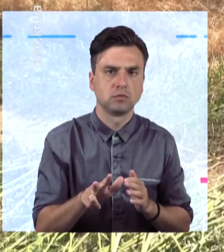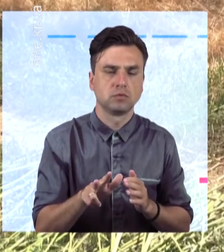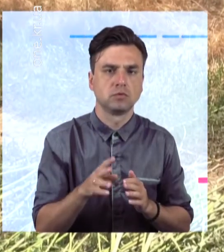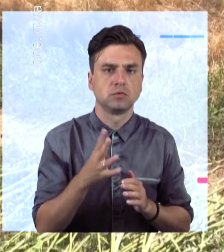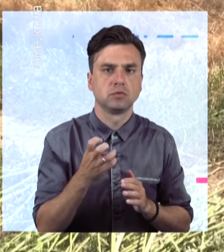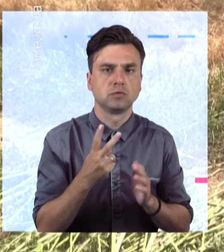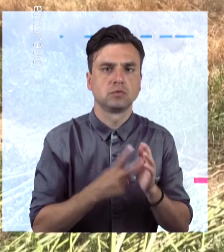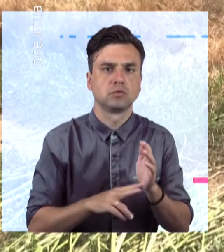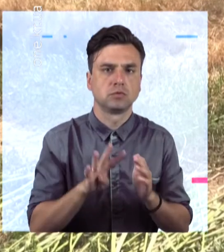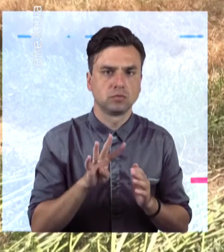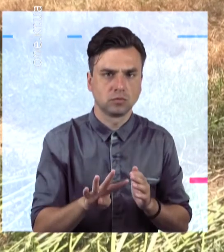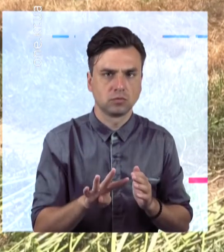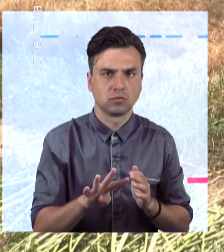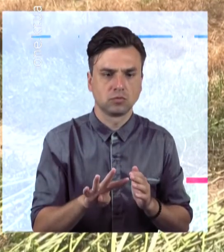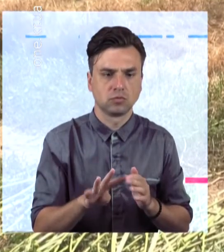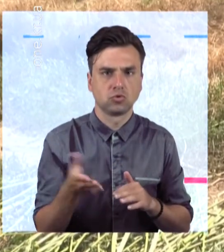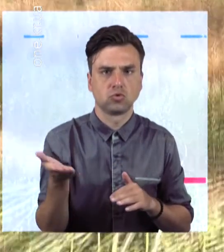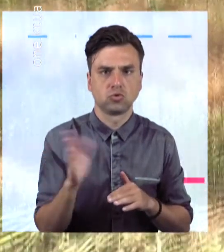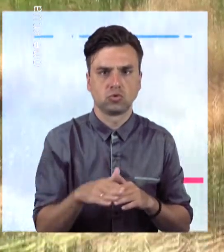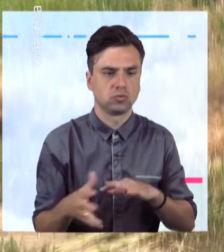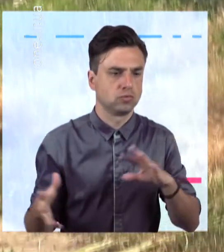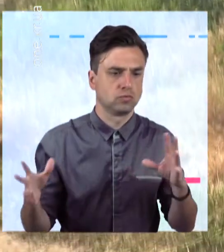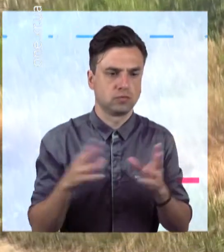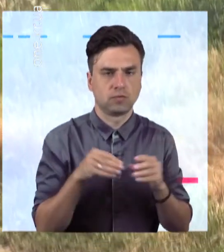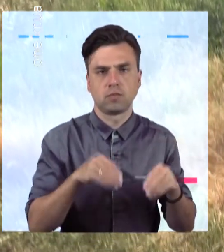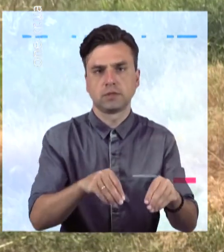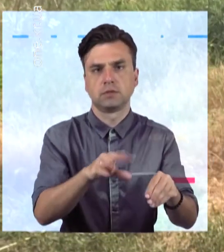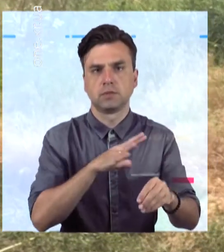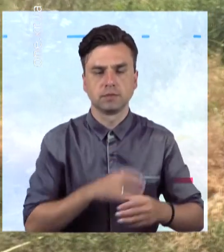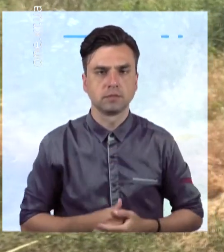474. 474 росли на Коноплі.